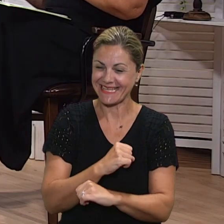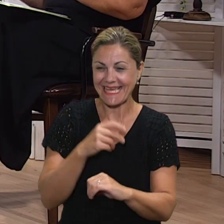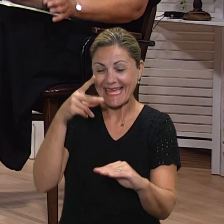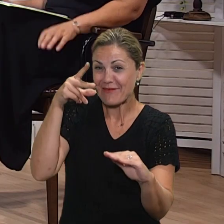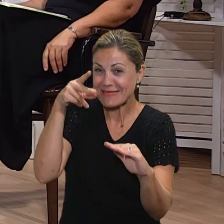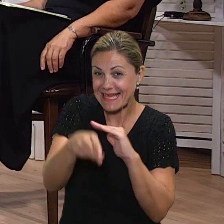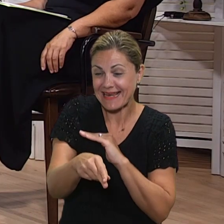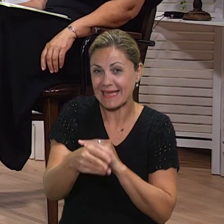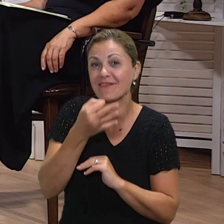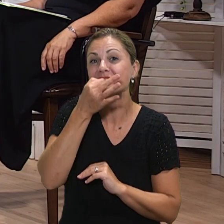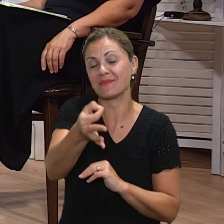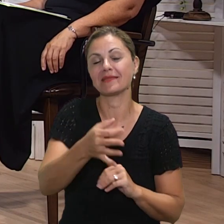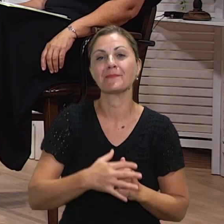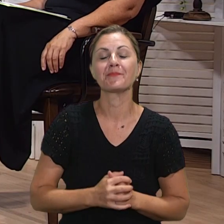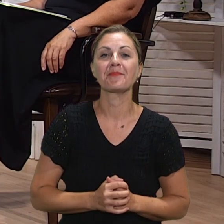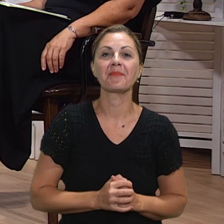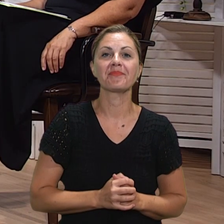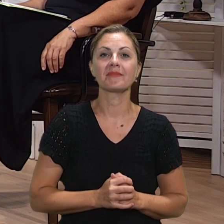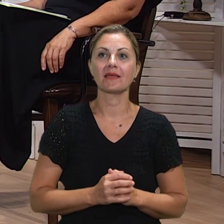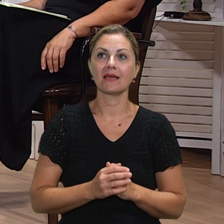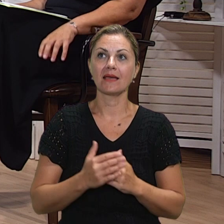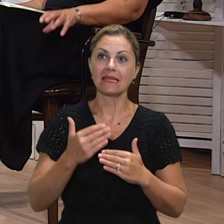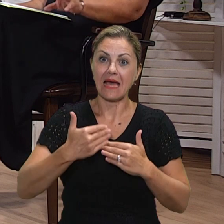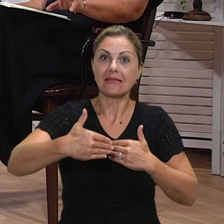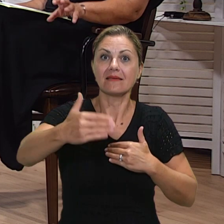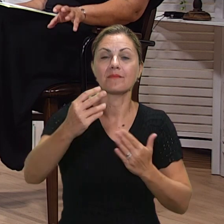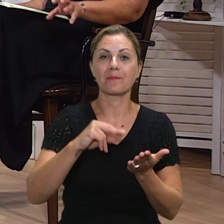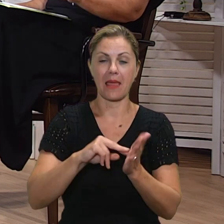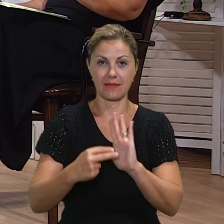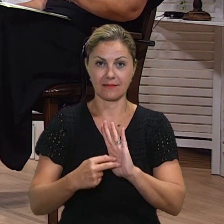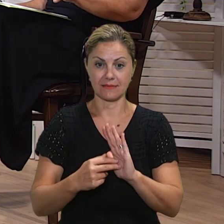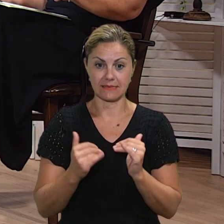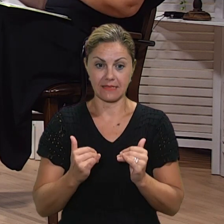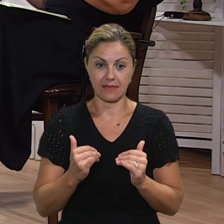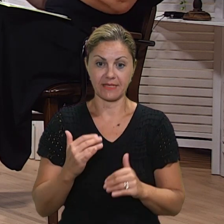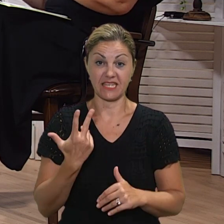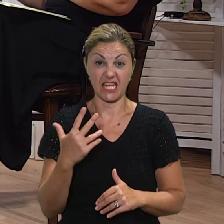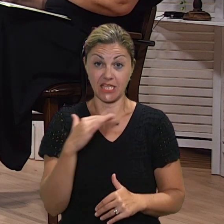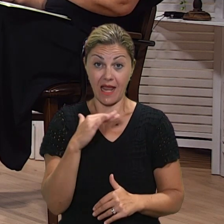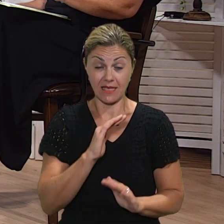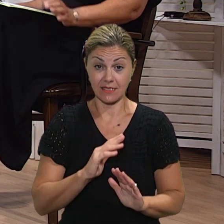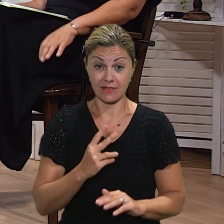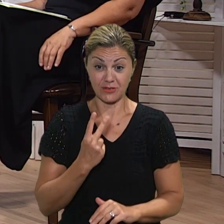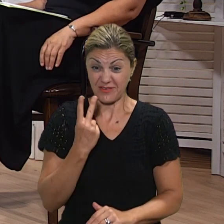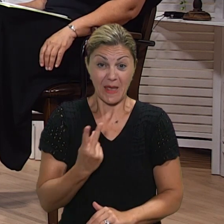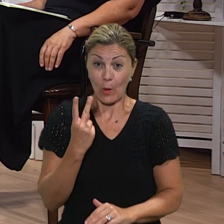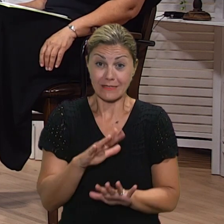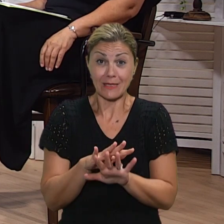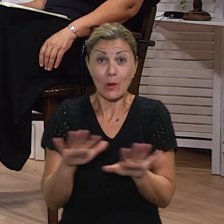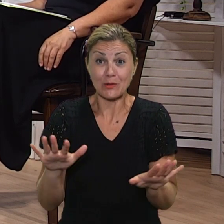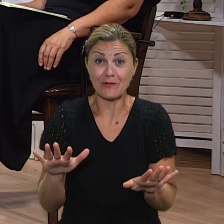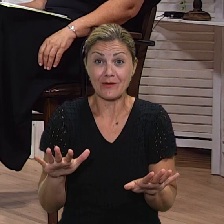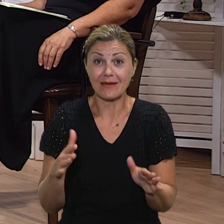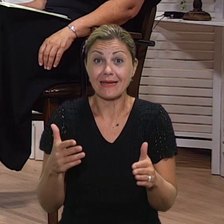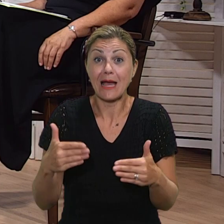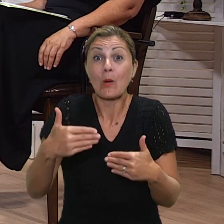me zanima za sam kraj ove naše priče. Resite mi dalji planovi. Sada ove godine imate trećaše, znači oni su još s vama dvije godine. Što